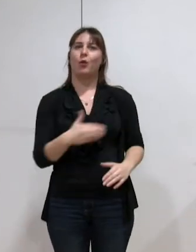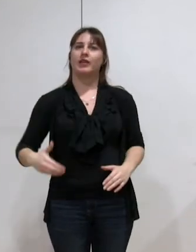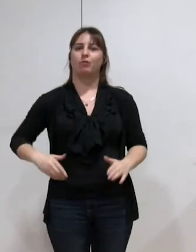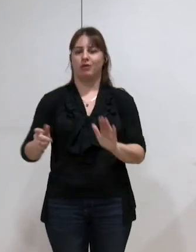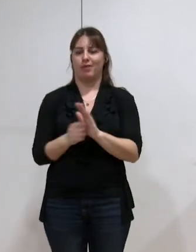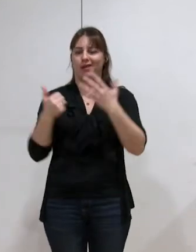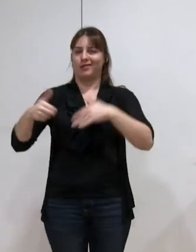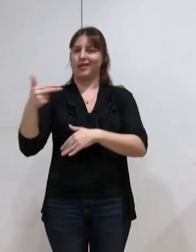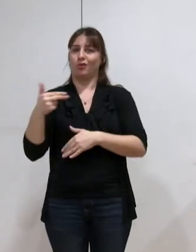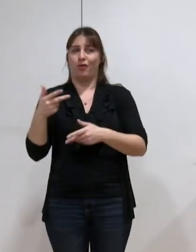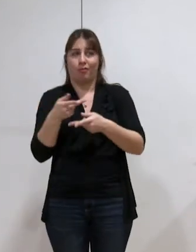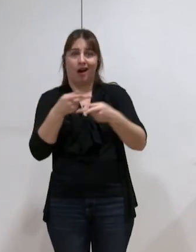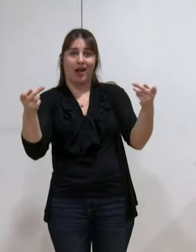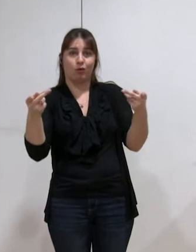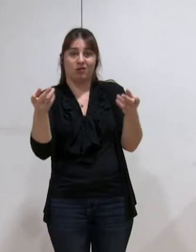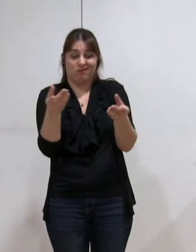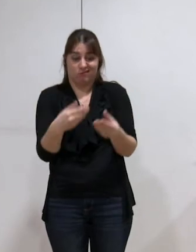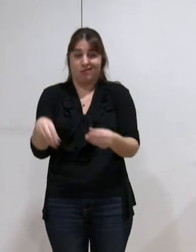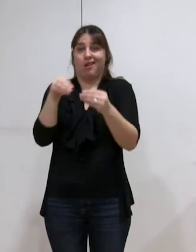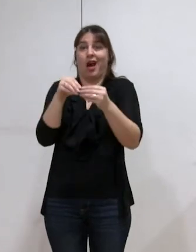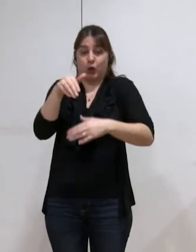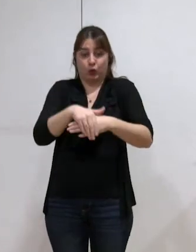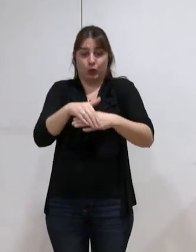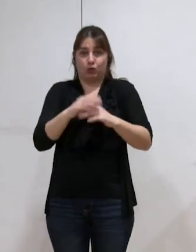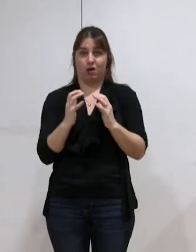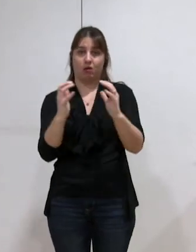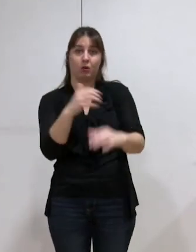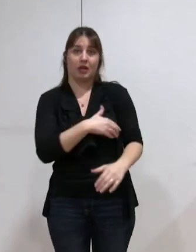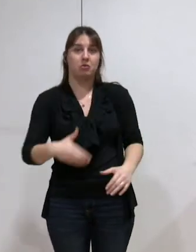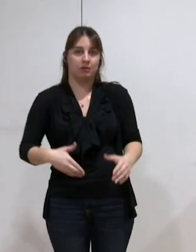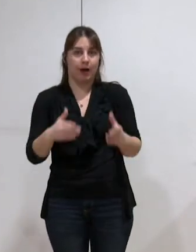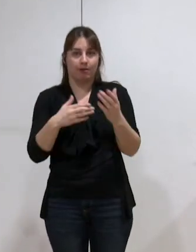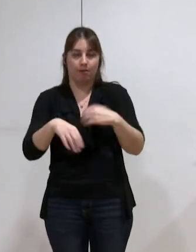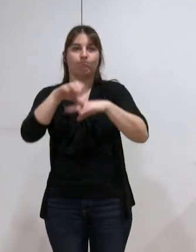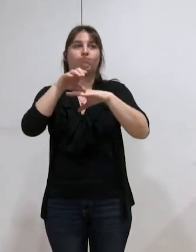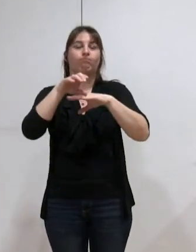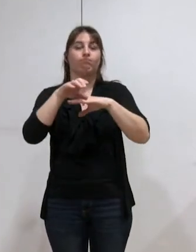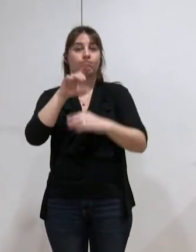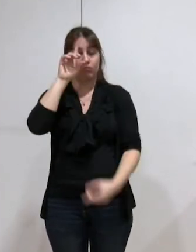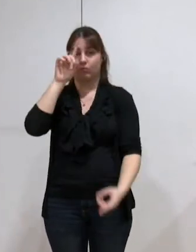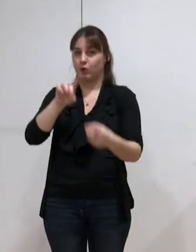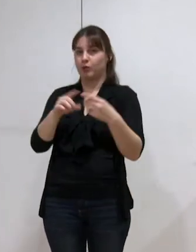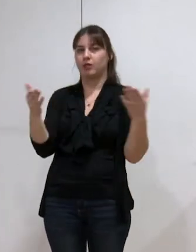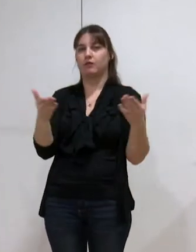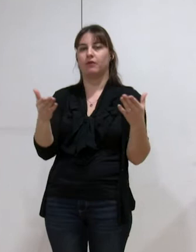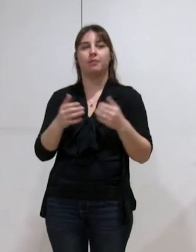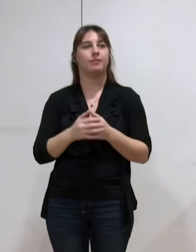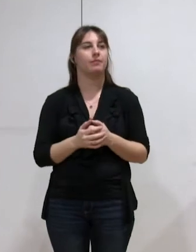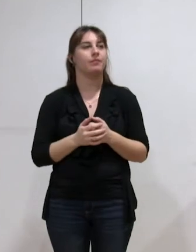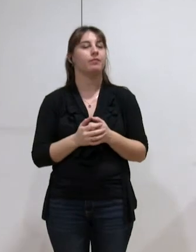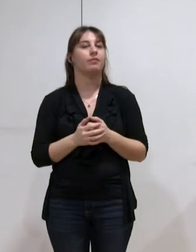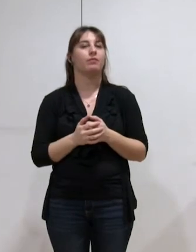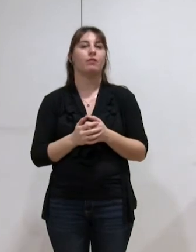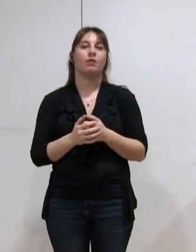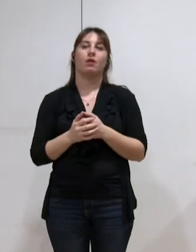16 novembre, nous avons rajouté ce conseil afin de permettre au